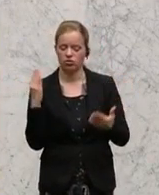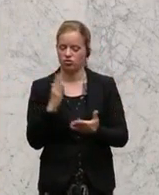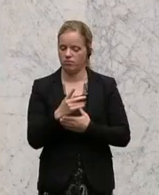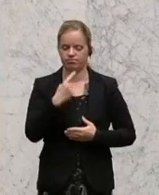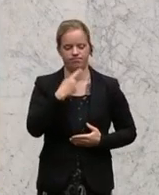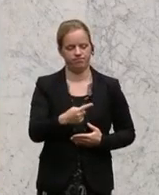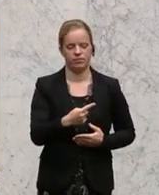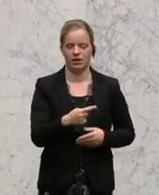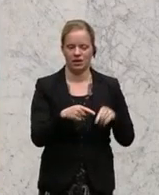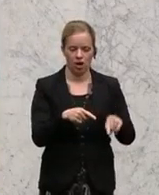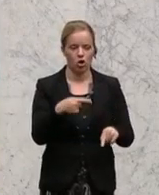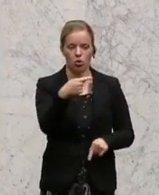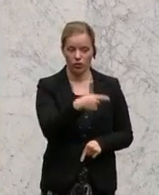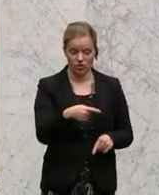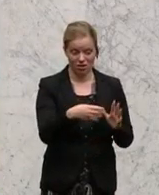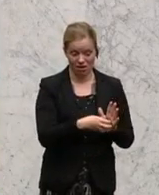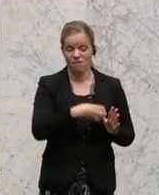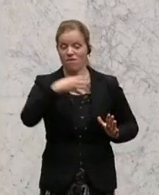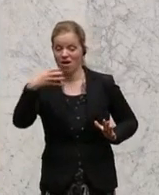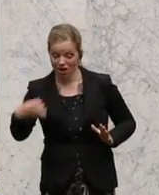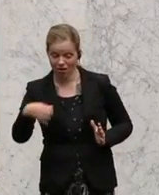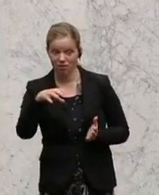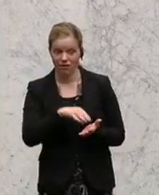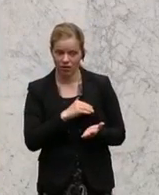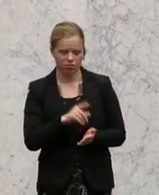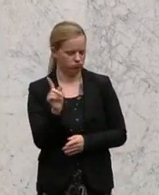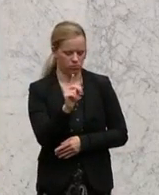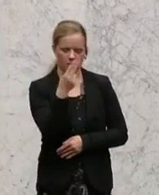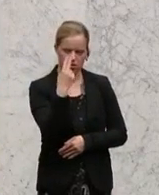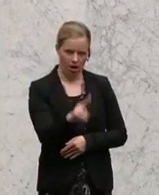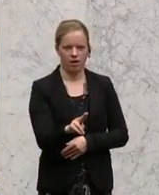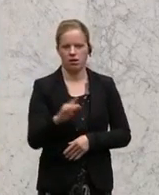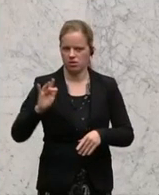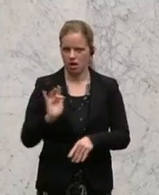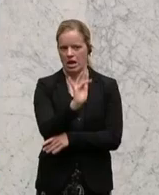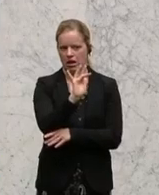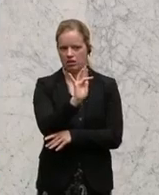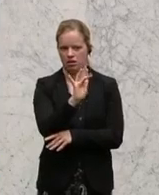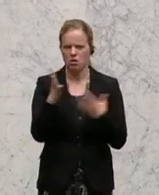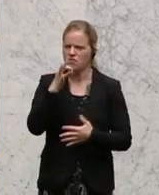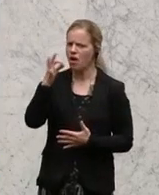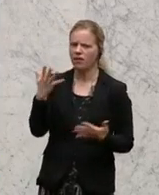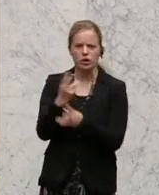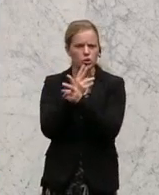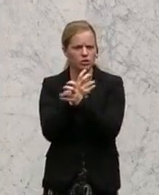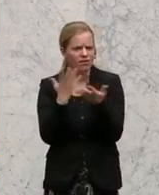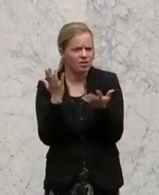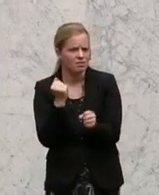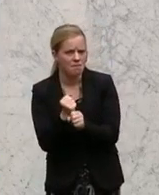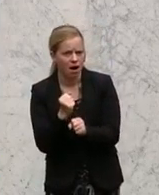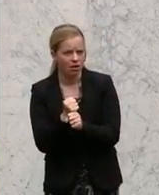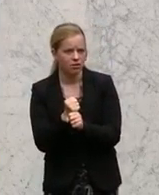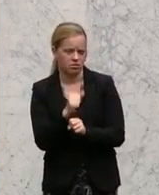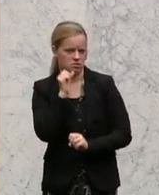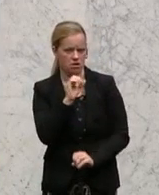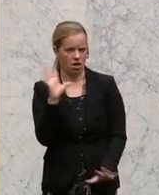die Verlängerung des Einsatzes von Glyphosat aussprechen. Und die Frage ist, was macht Österreich? Das ist weiterhin unklar. Es ist zu